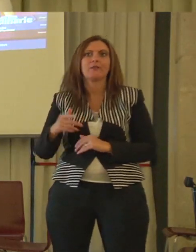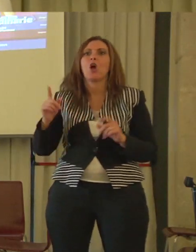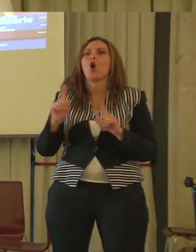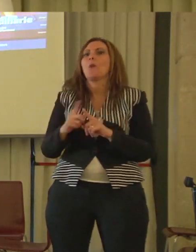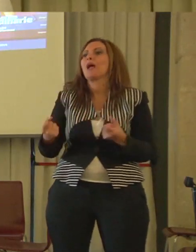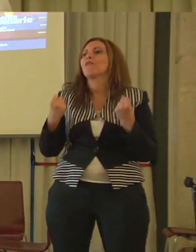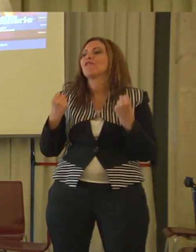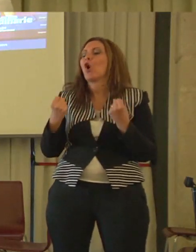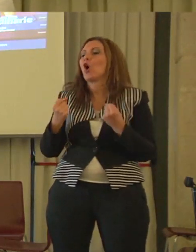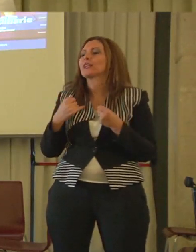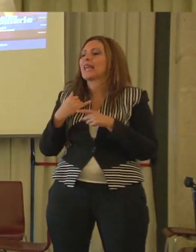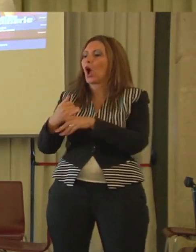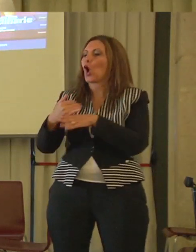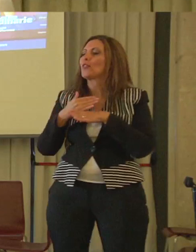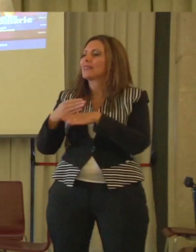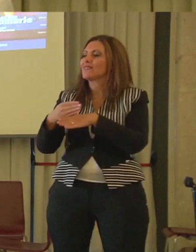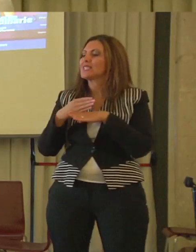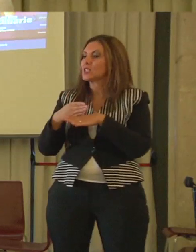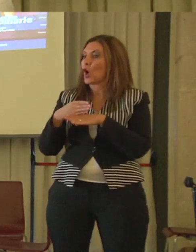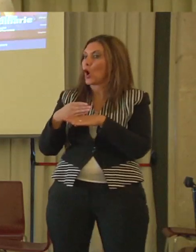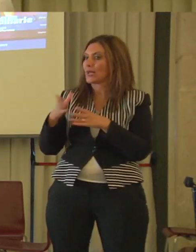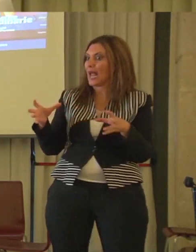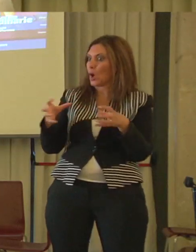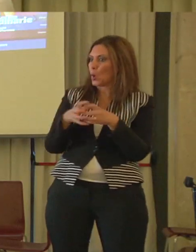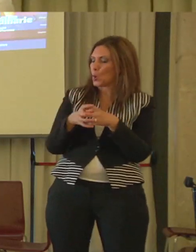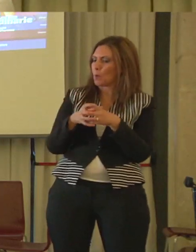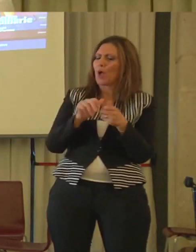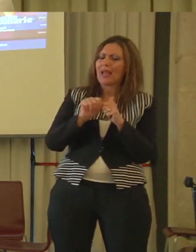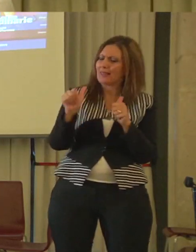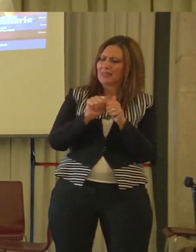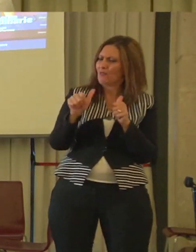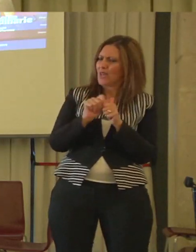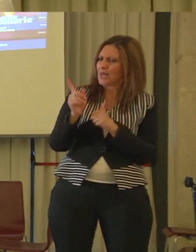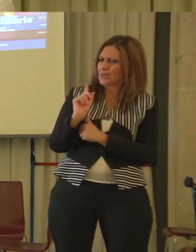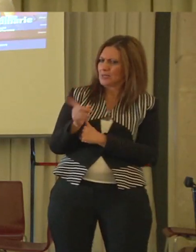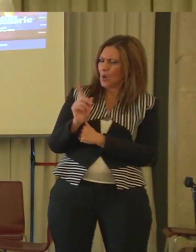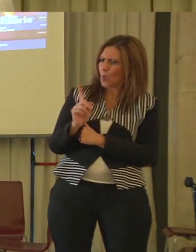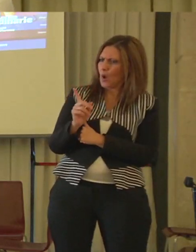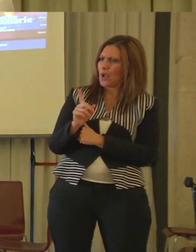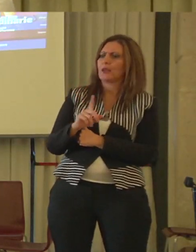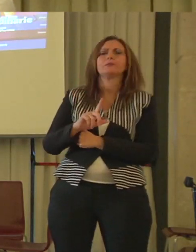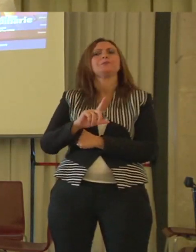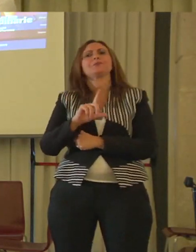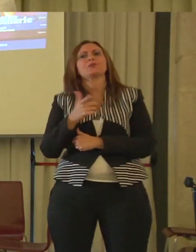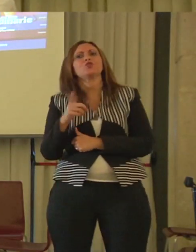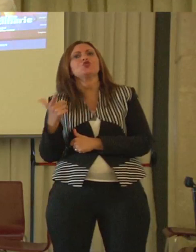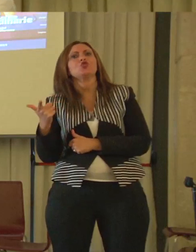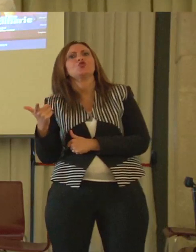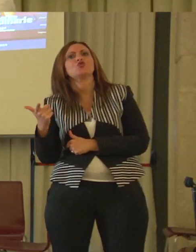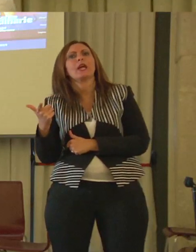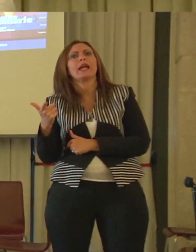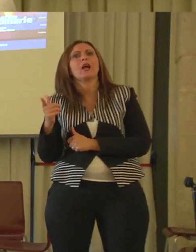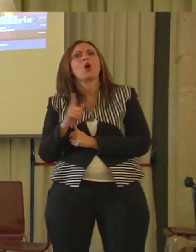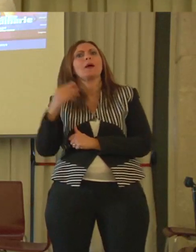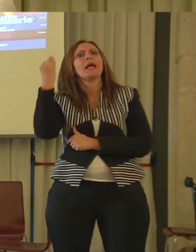condivisione nel gruppo. La differenza, vedete, non c'è stata nelle loro